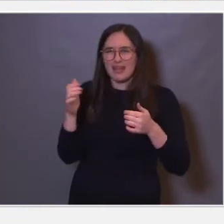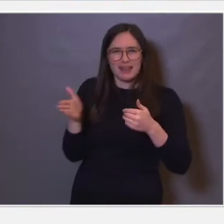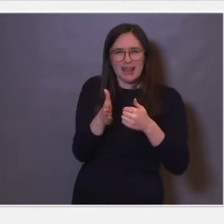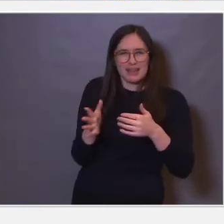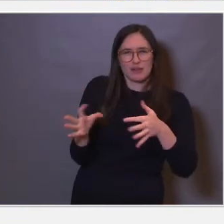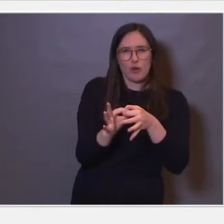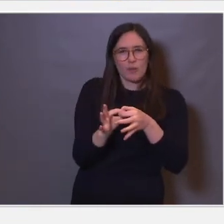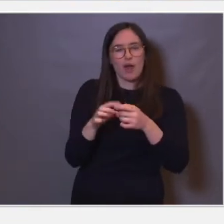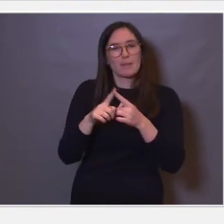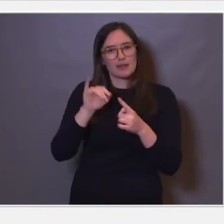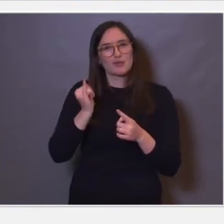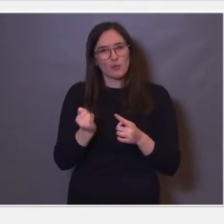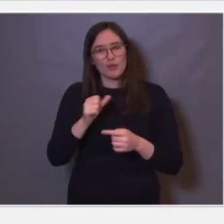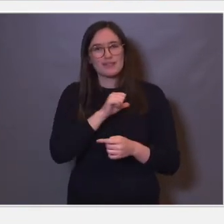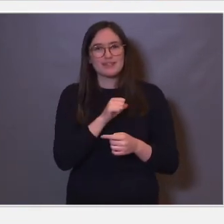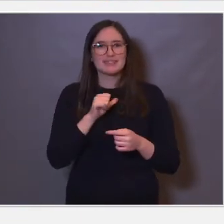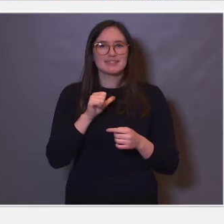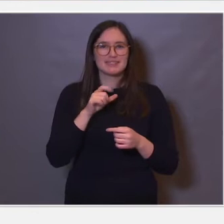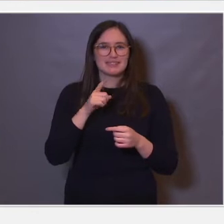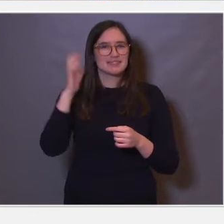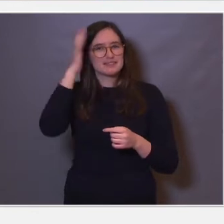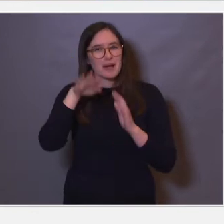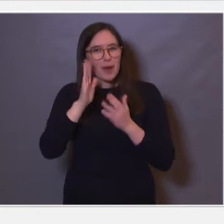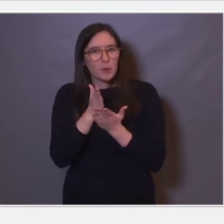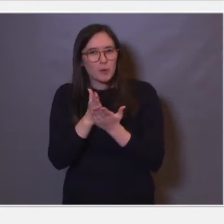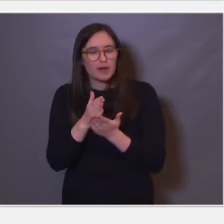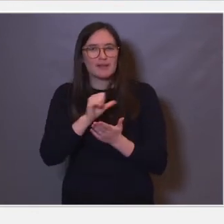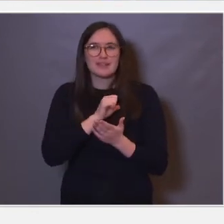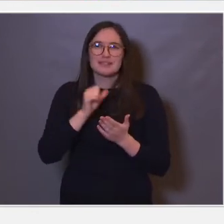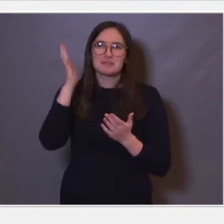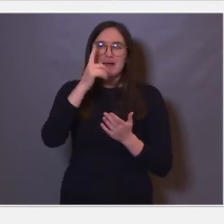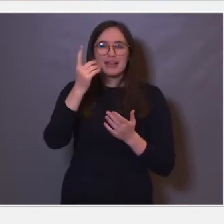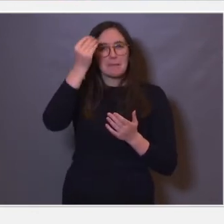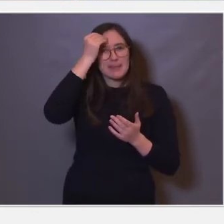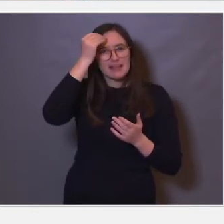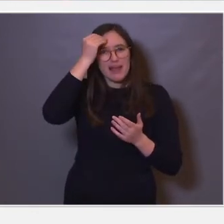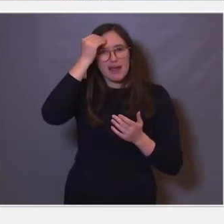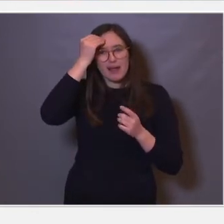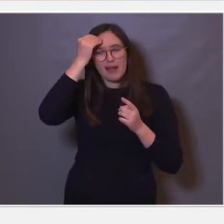etter, så er det veldig vanskelig å skille et minne fra det stedet det foregikk.